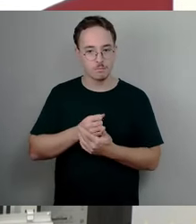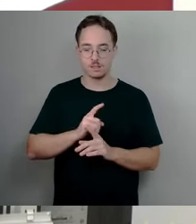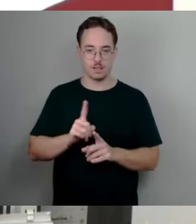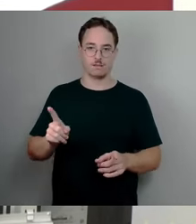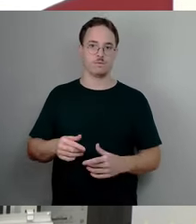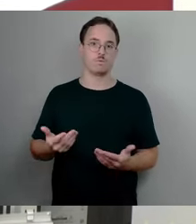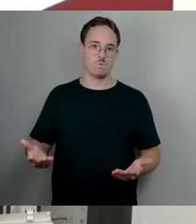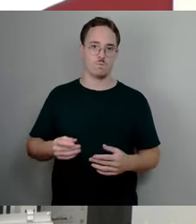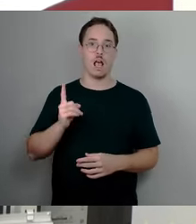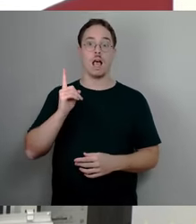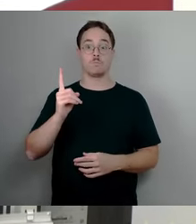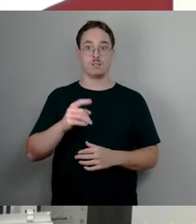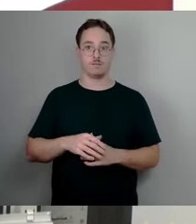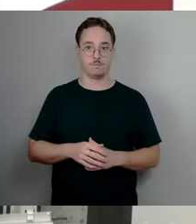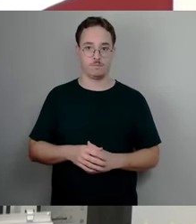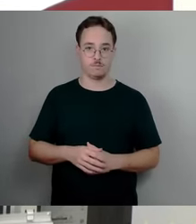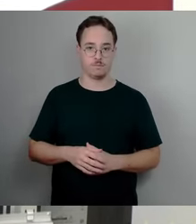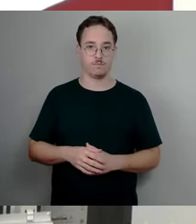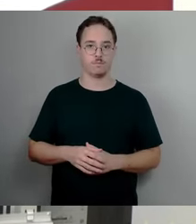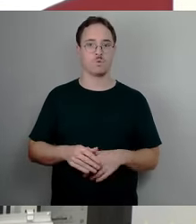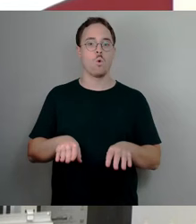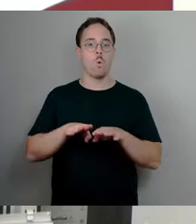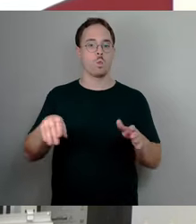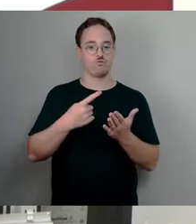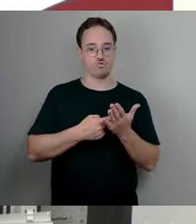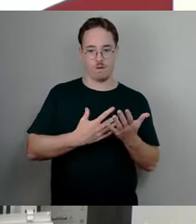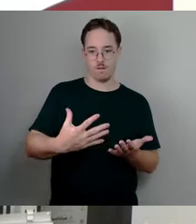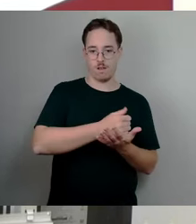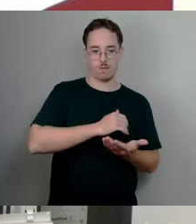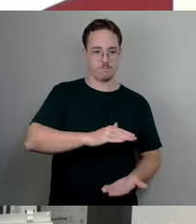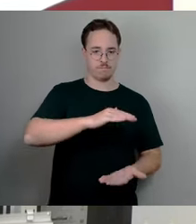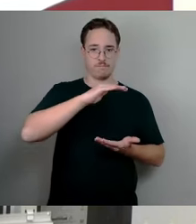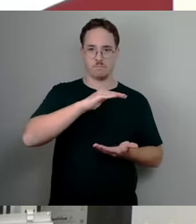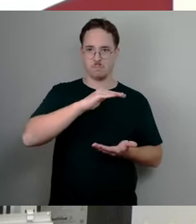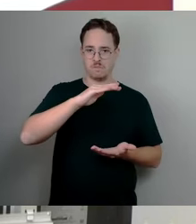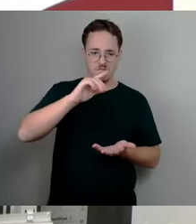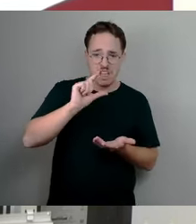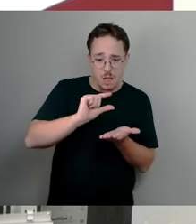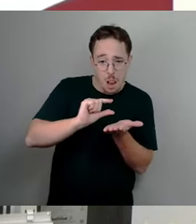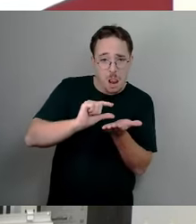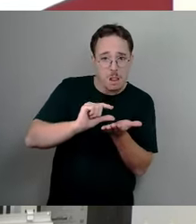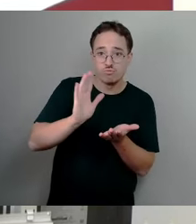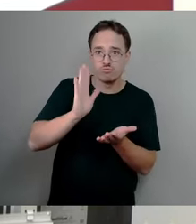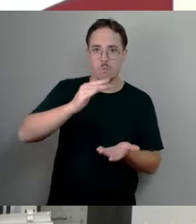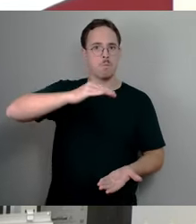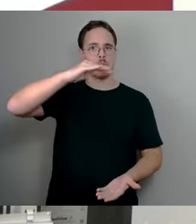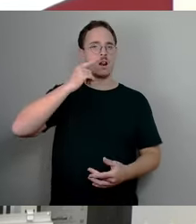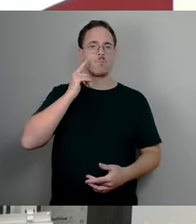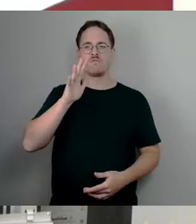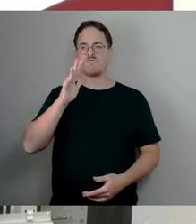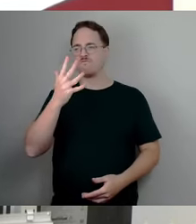Allerdings, der Batzen, Grundsteuer, was die Stadt einnimmt, ist gar nicht klein. Das sind so 50, 60, 70, 80 Millionen ungefähr.